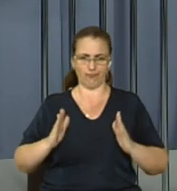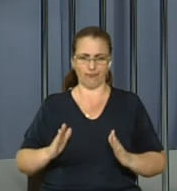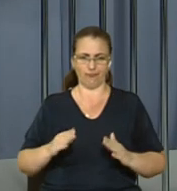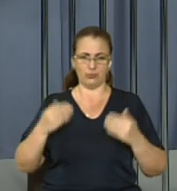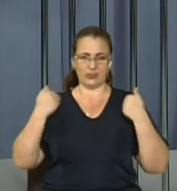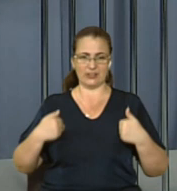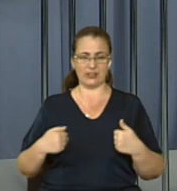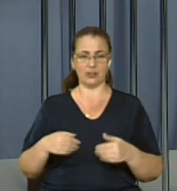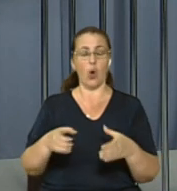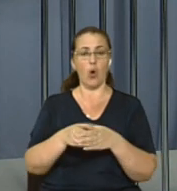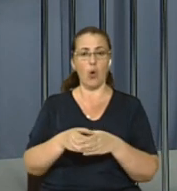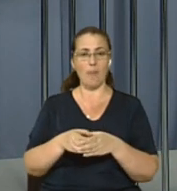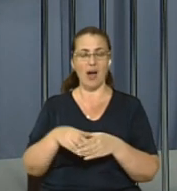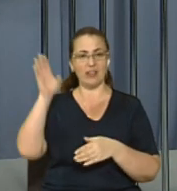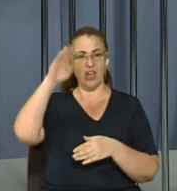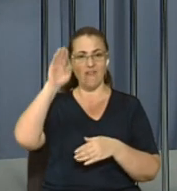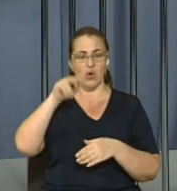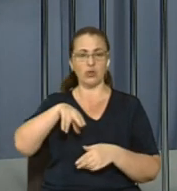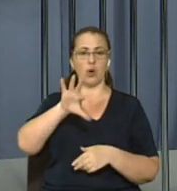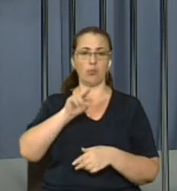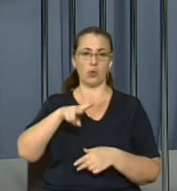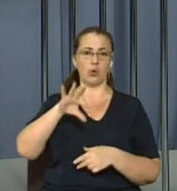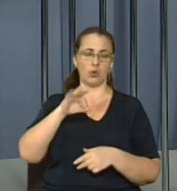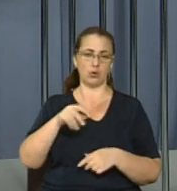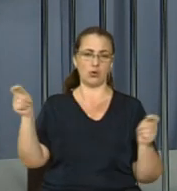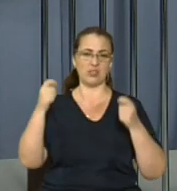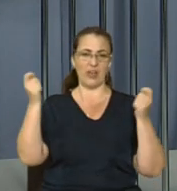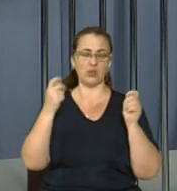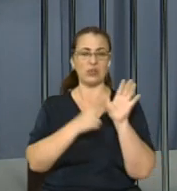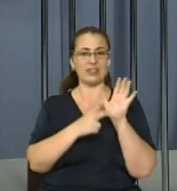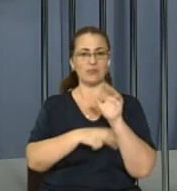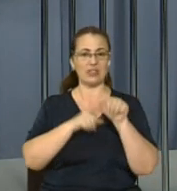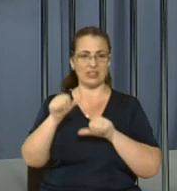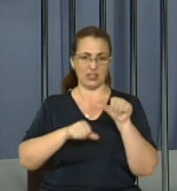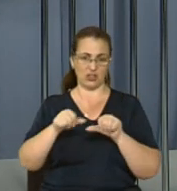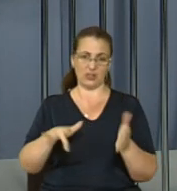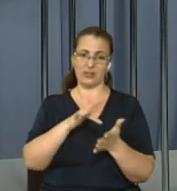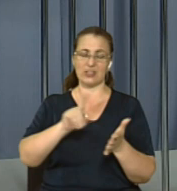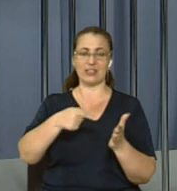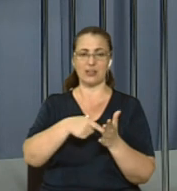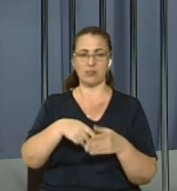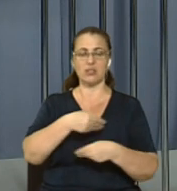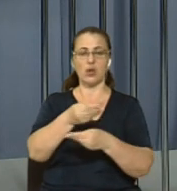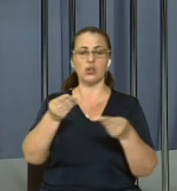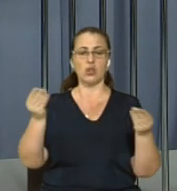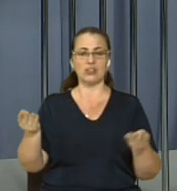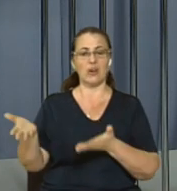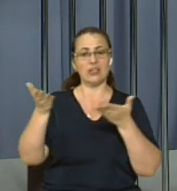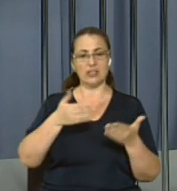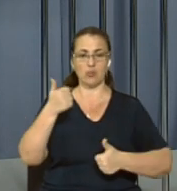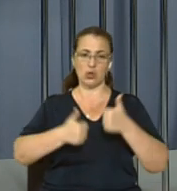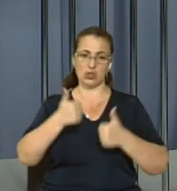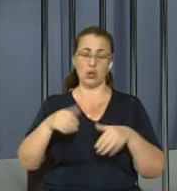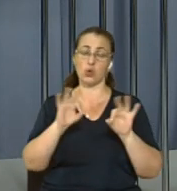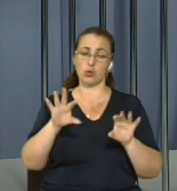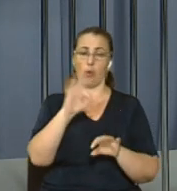Команда із водного полу «Динамо Львів» святкує 70-ти річчя. Гравці команди у центрі міста роздавали перехожим запрошення на гру та розповідали про